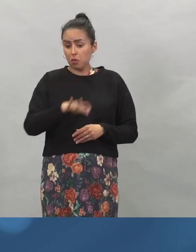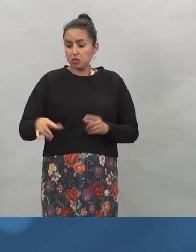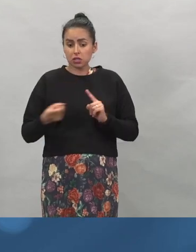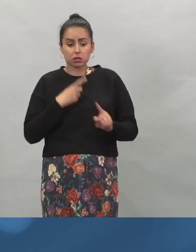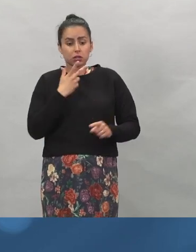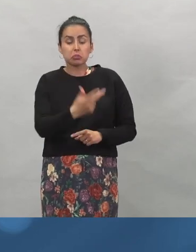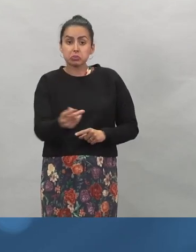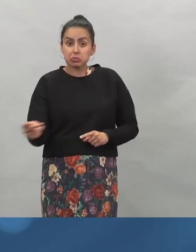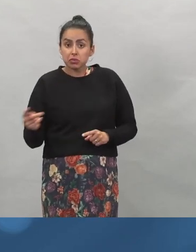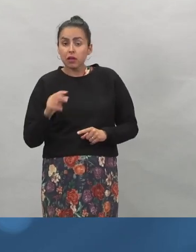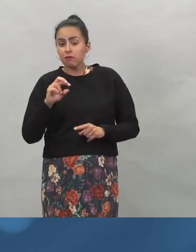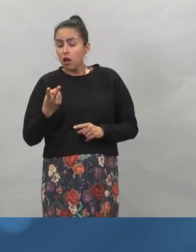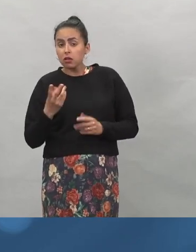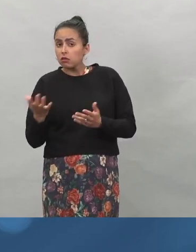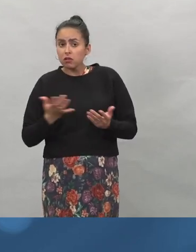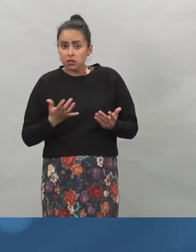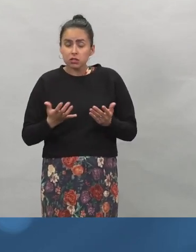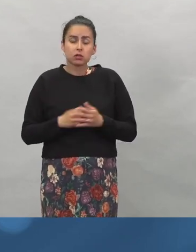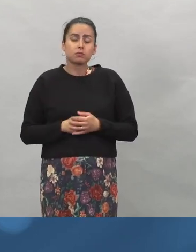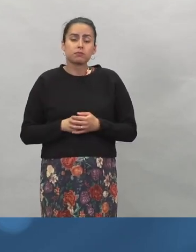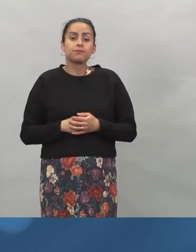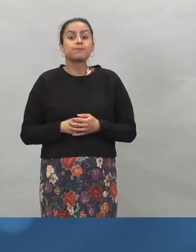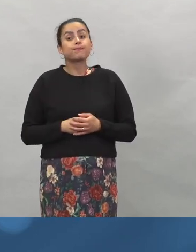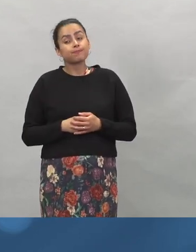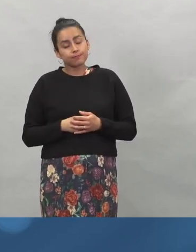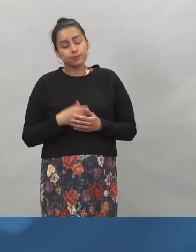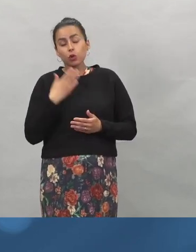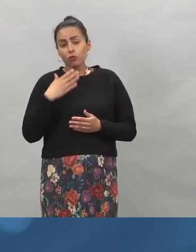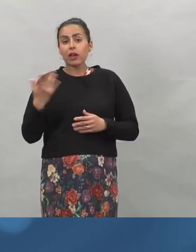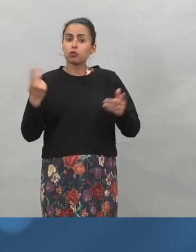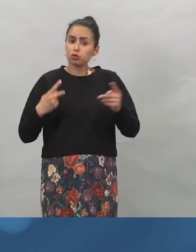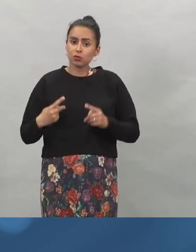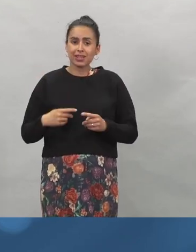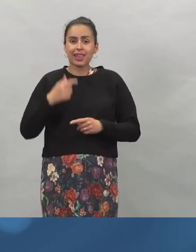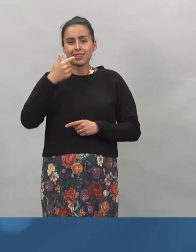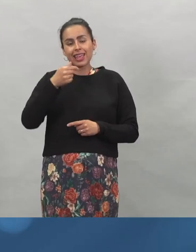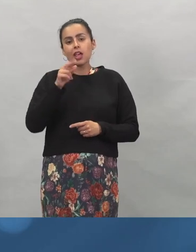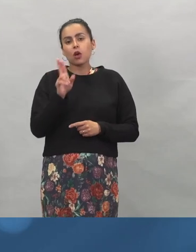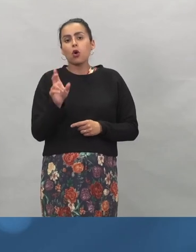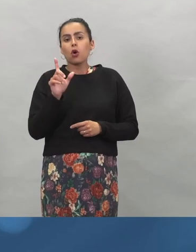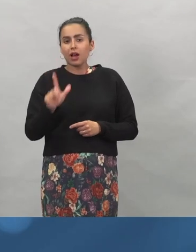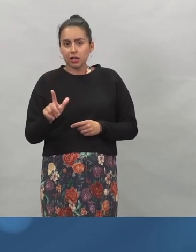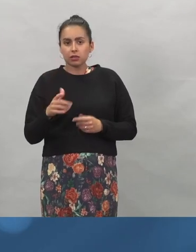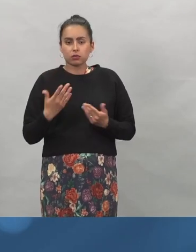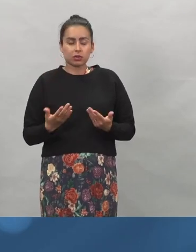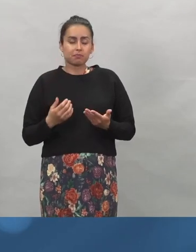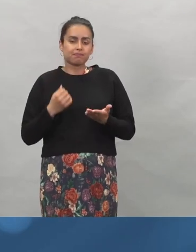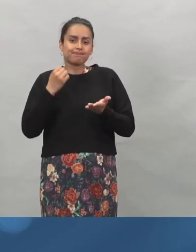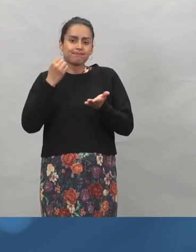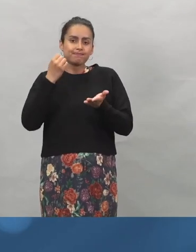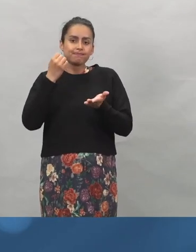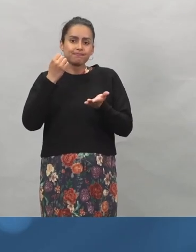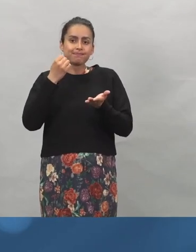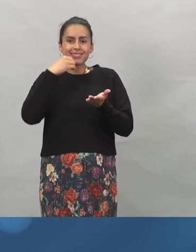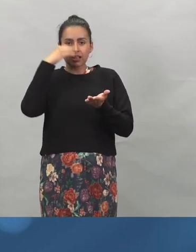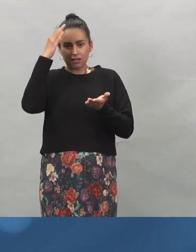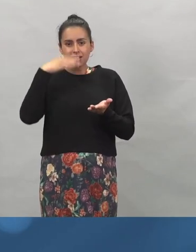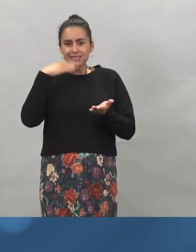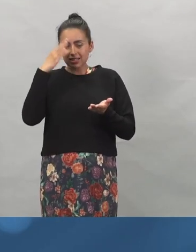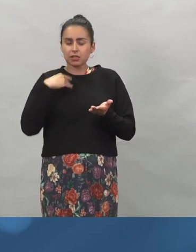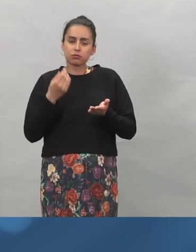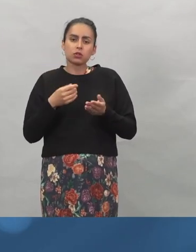tarvetta? Hyviä kysymyksiä. THL on perustanut kansallisen